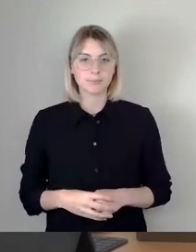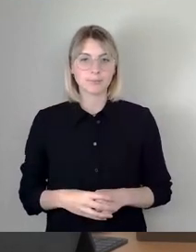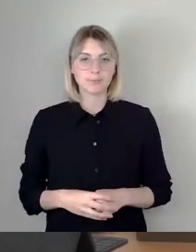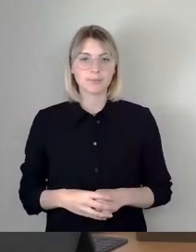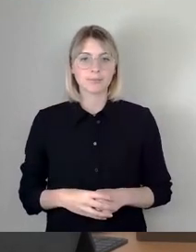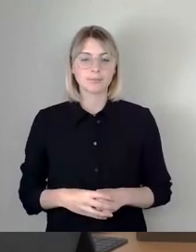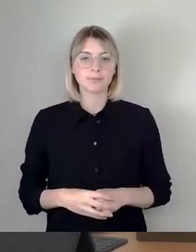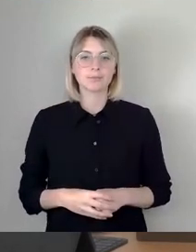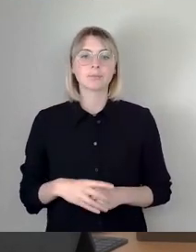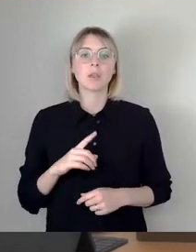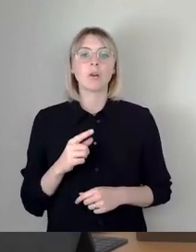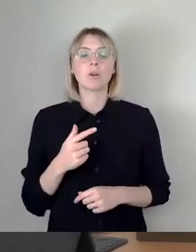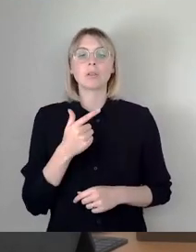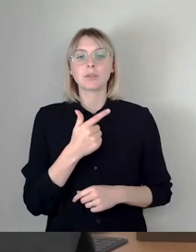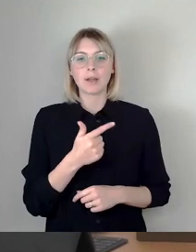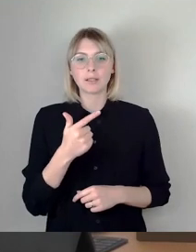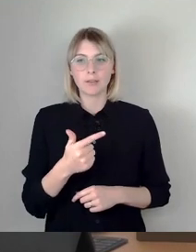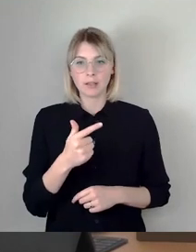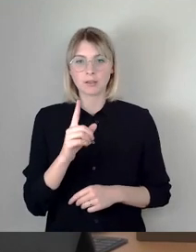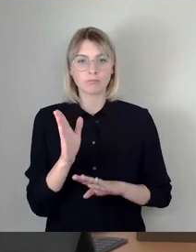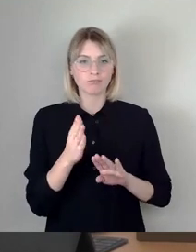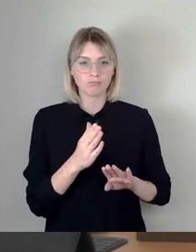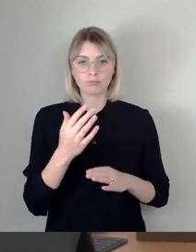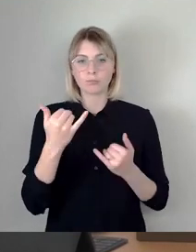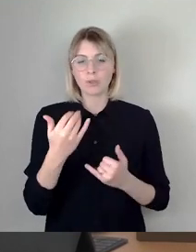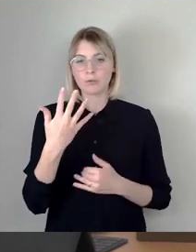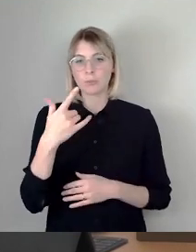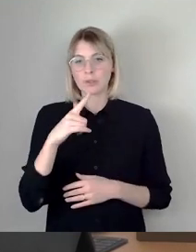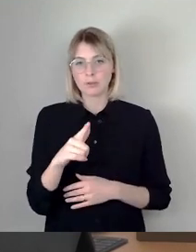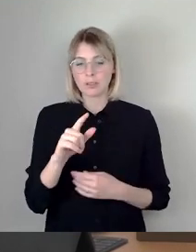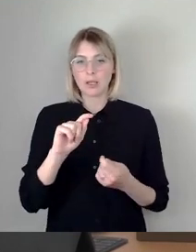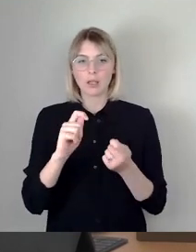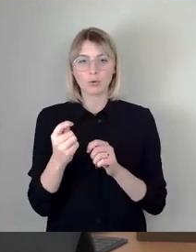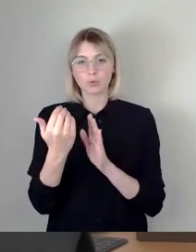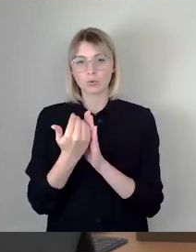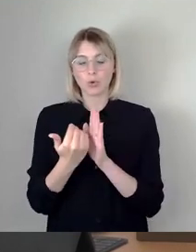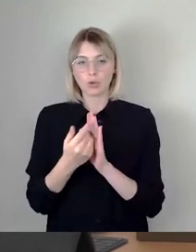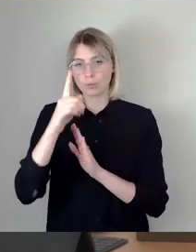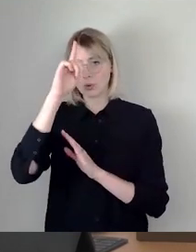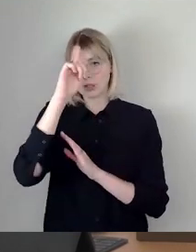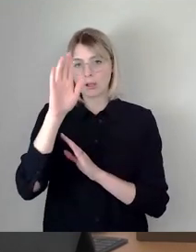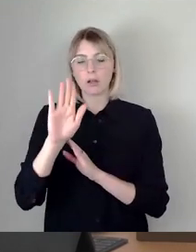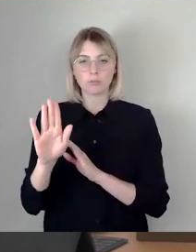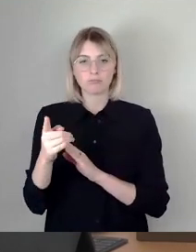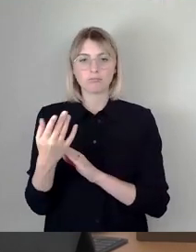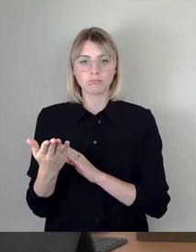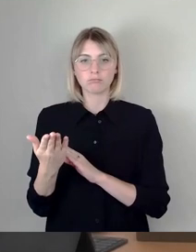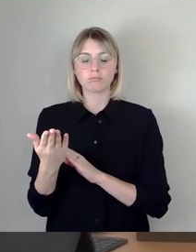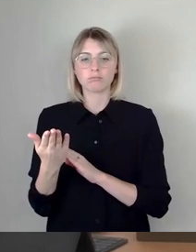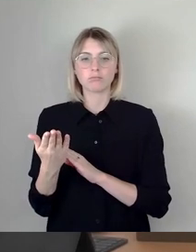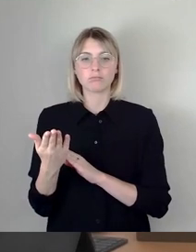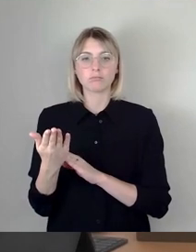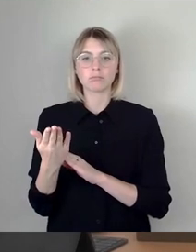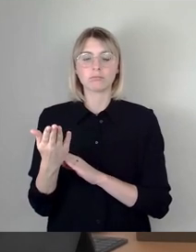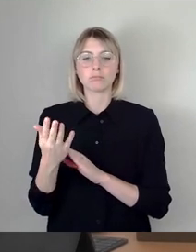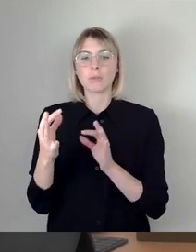25. Hier ist eine Änderungsverordnung zur Polizeiverordnung das Thema. Wer hier dem federführenden Ausschussbericht Tagesordnungspunkt 25